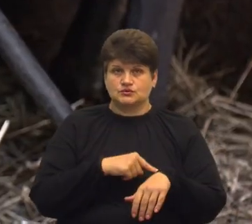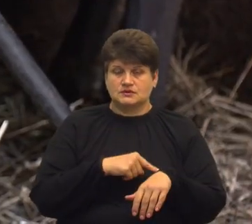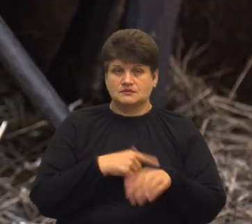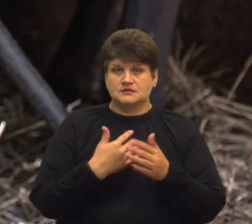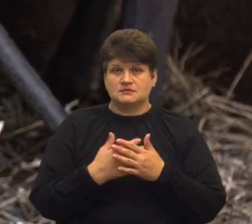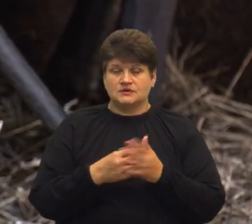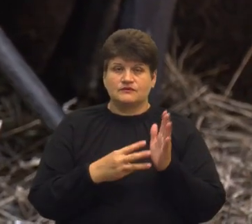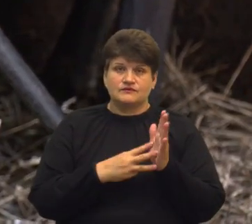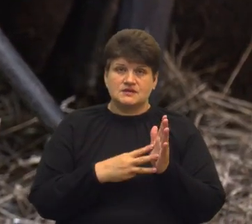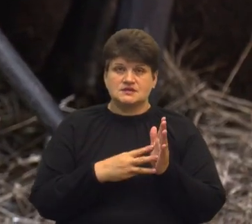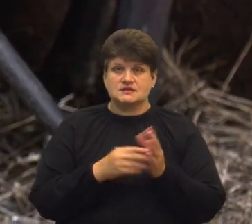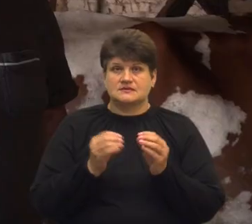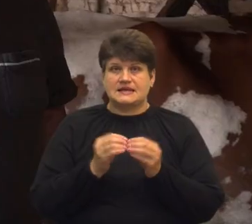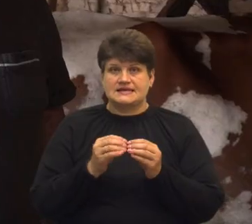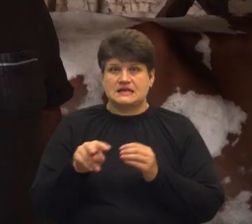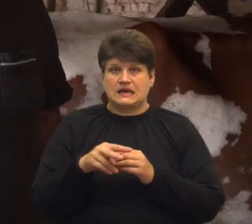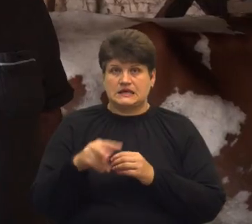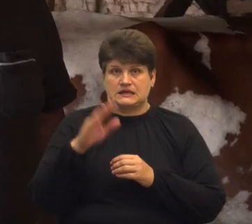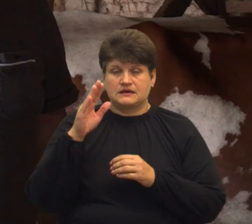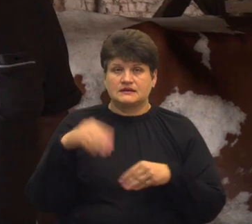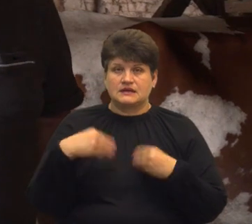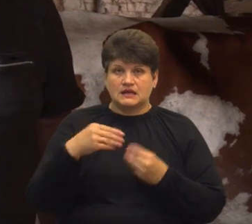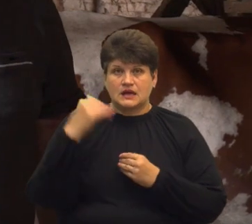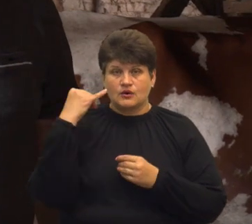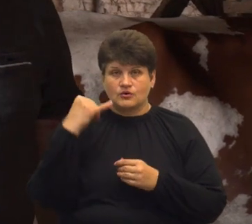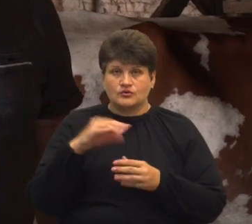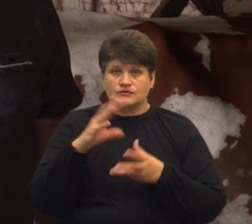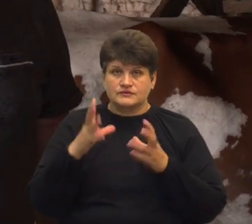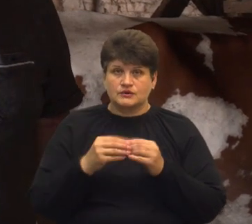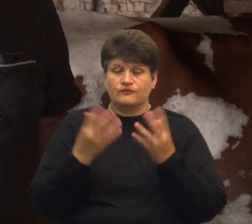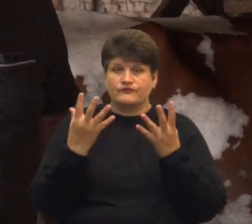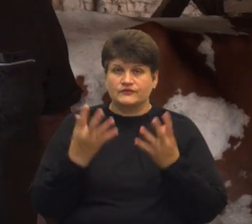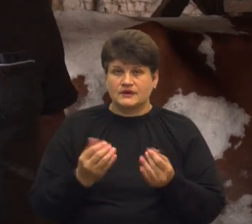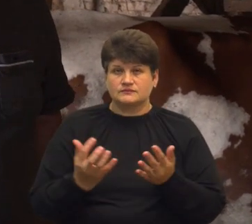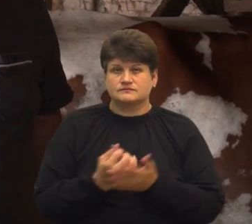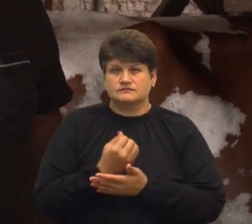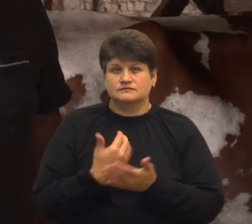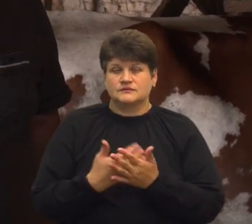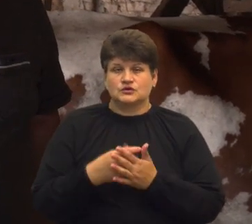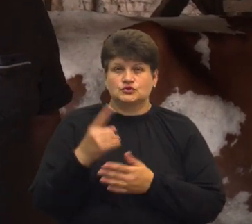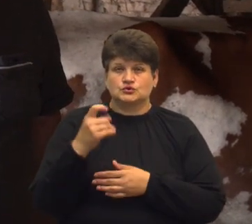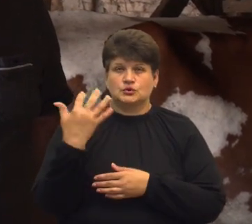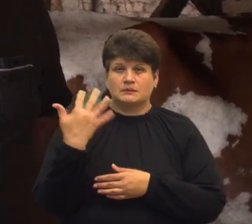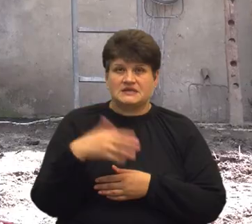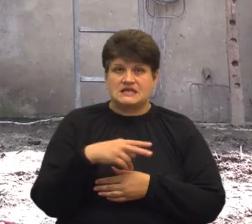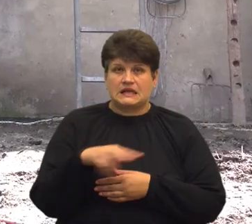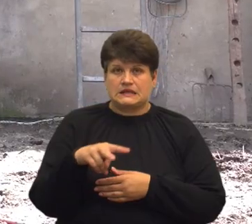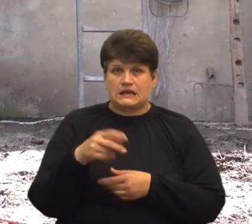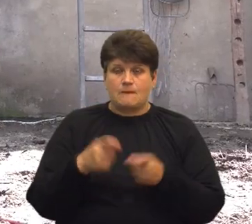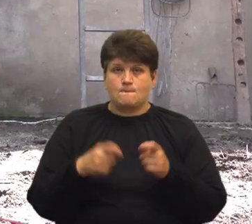-10 літрів гара корова дає. Загалом в день зараз виходить біля 150 літрів молока.